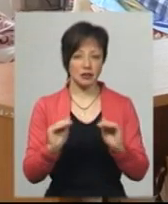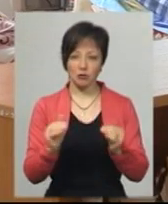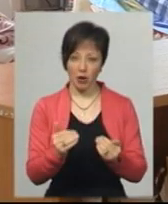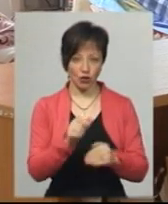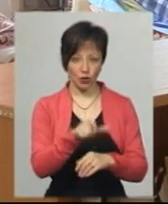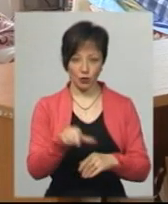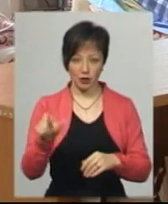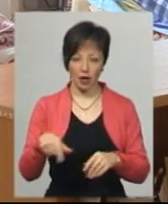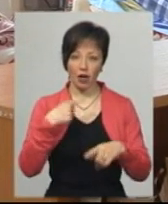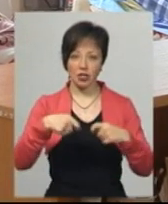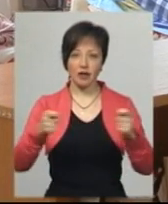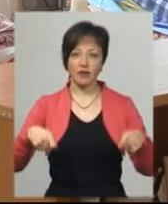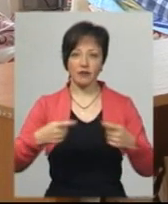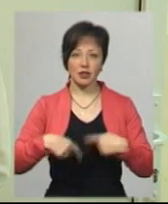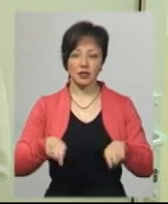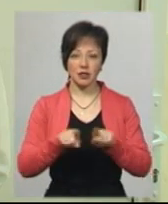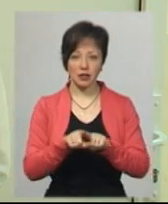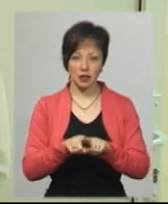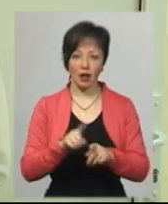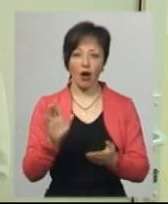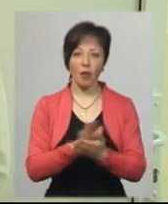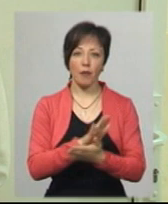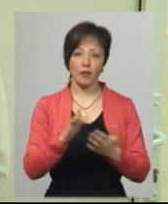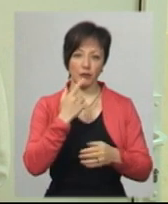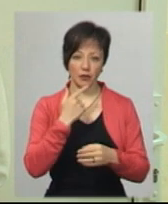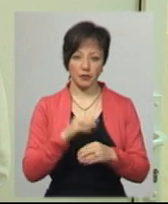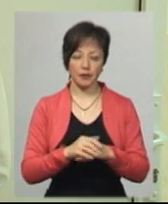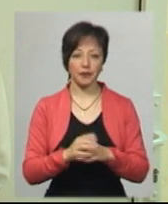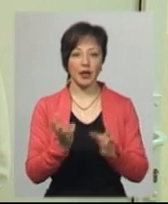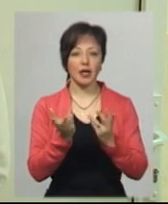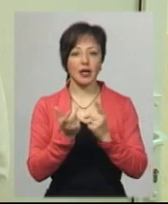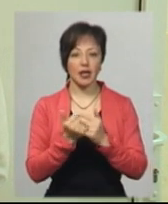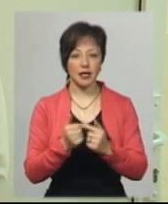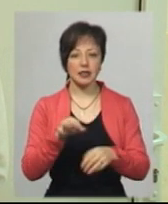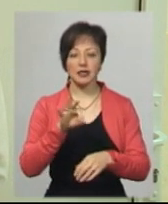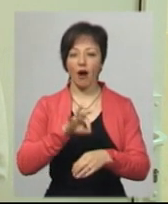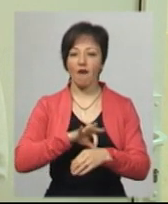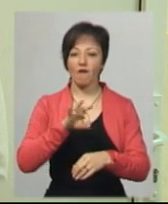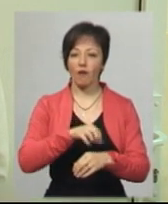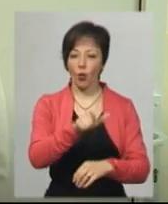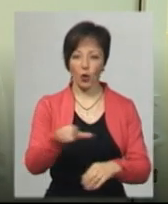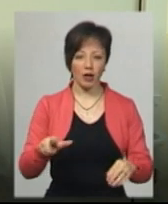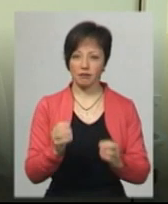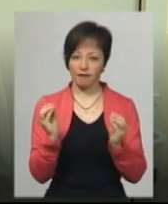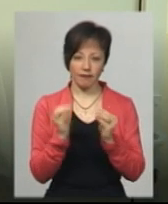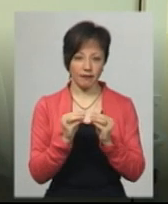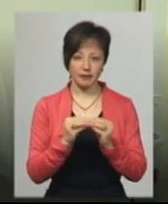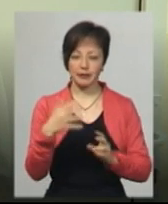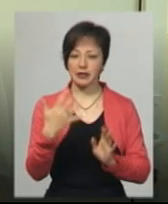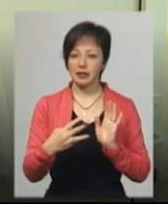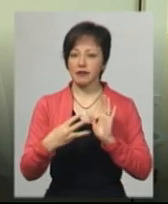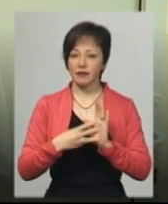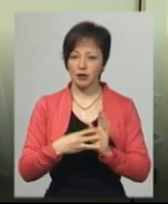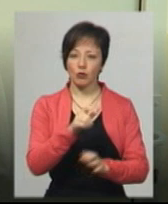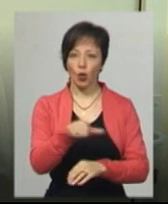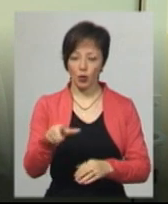завідуючий відділенням амбулаторного гемодіалізу Віталій Онфран. Кількість хворих не змінилася, 58 пацієнтів ми